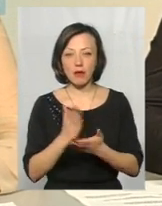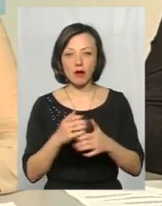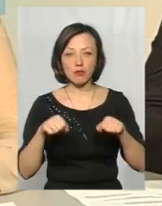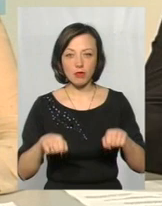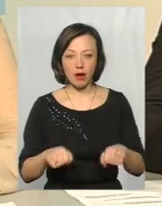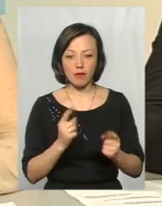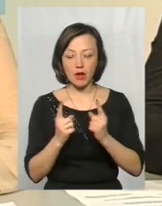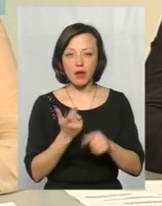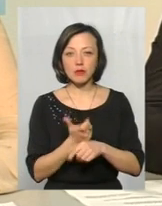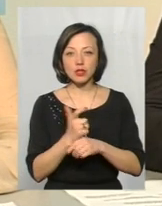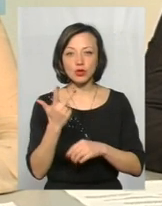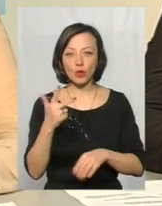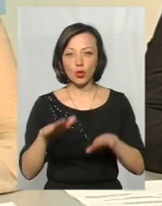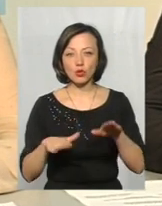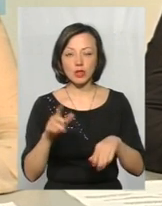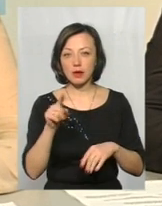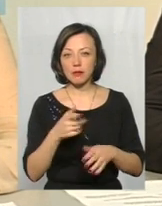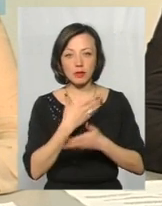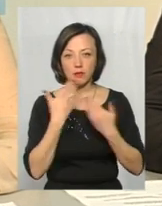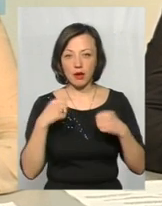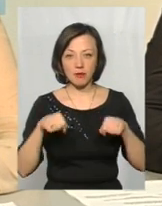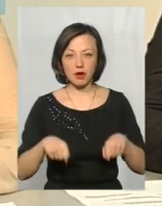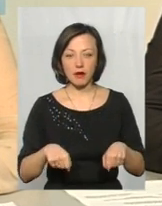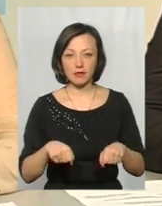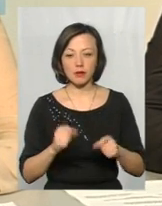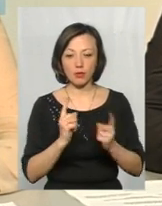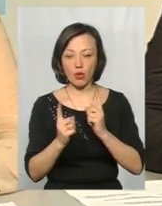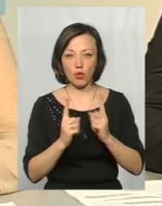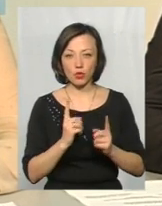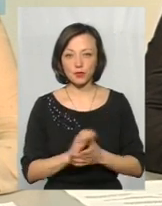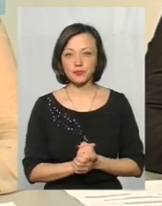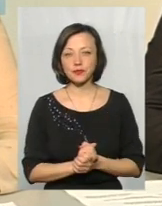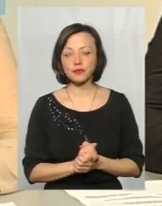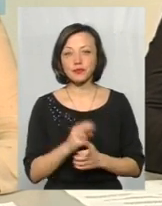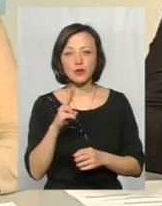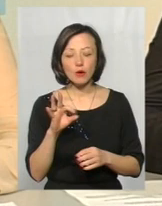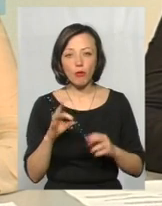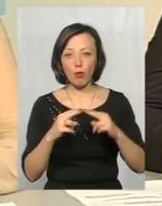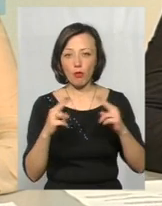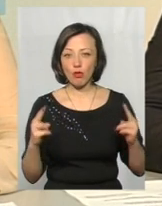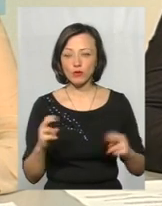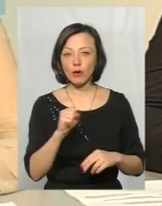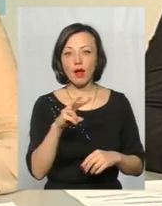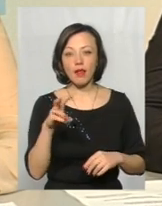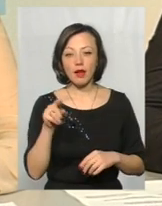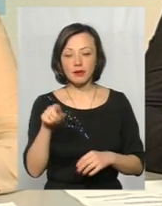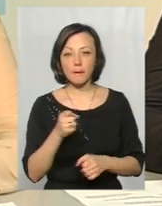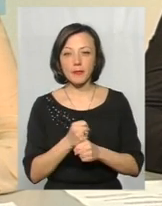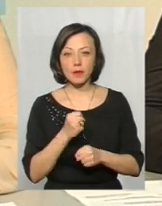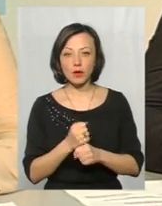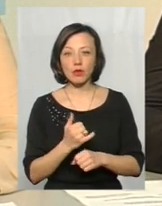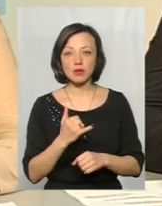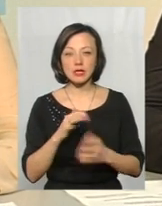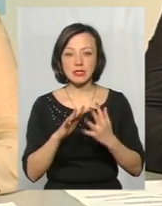проходу, більше трьох тонн не мають право проходу по мосту, але там функціонують у нас